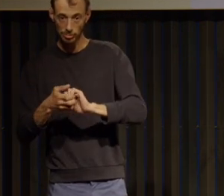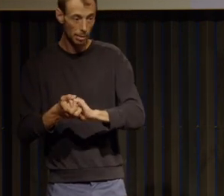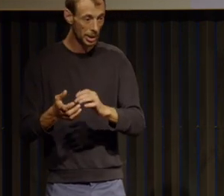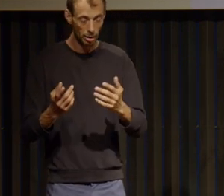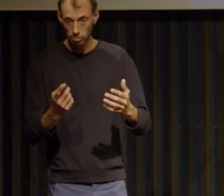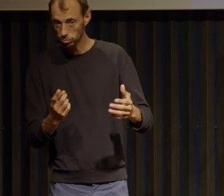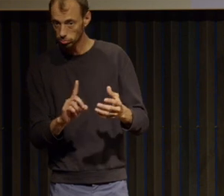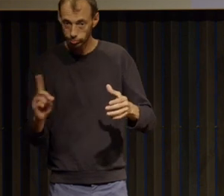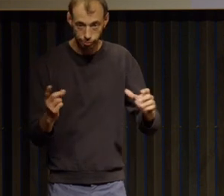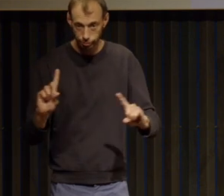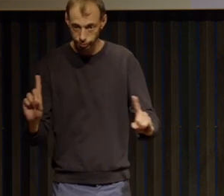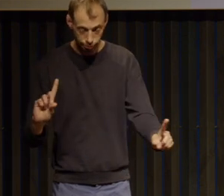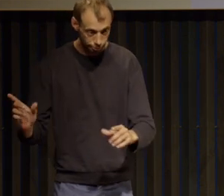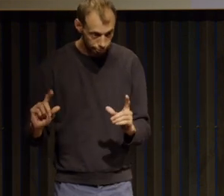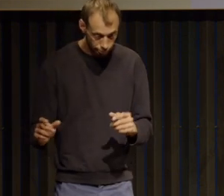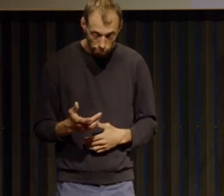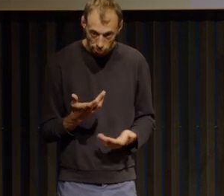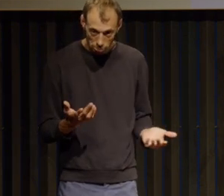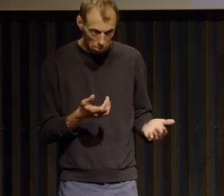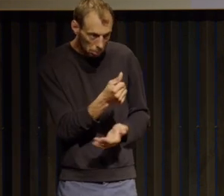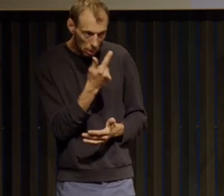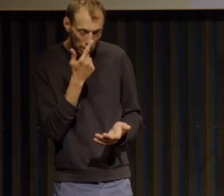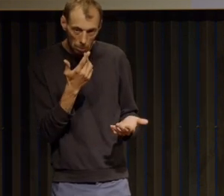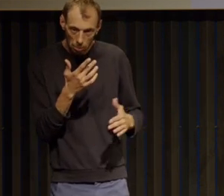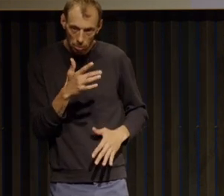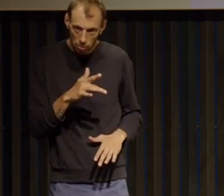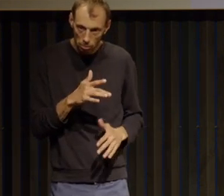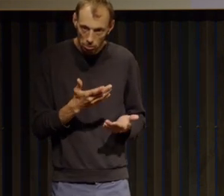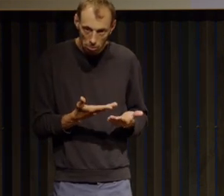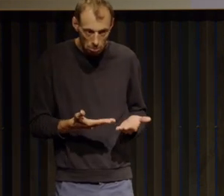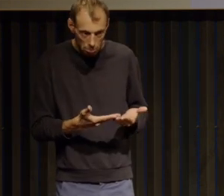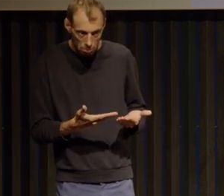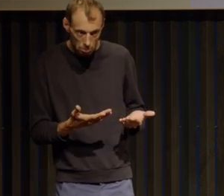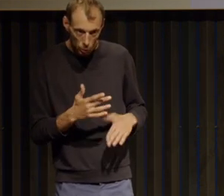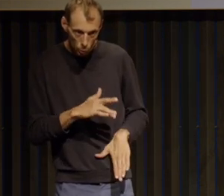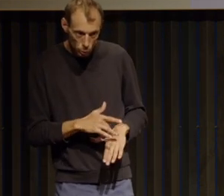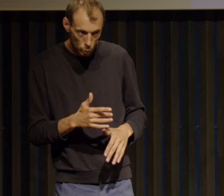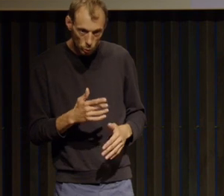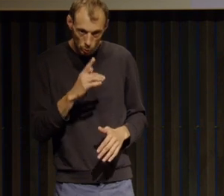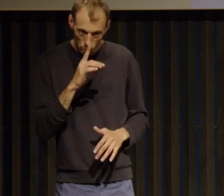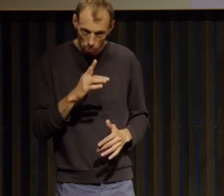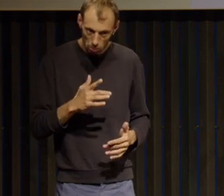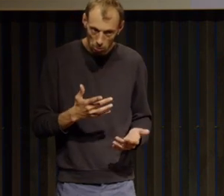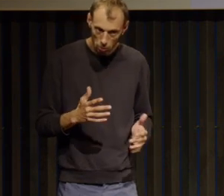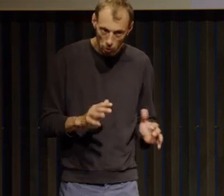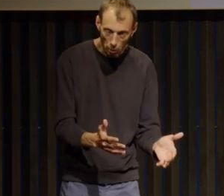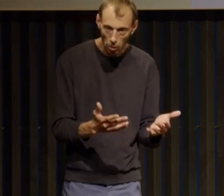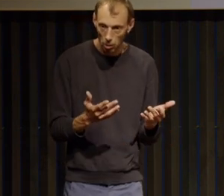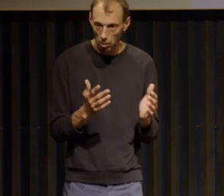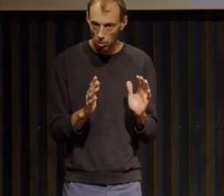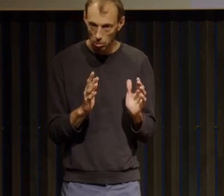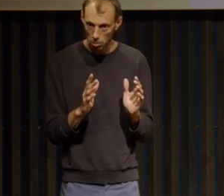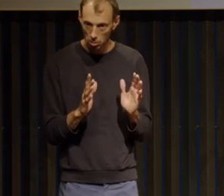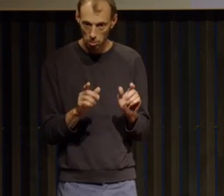cette période-là comment l'avez-vous vécu vous cette période et est-ce que ce livre pourrait également aider